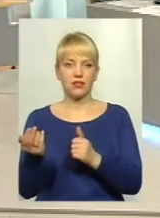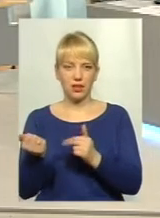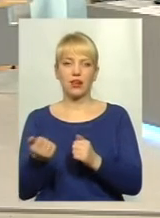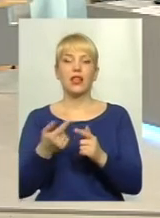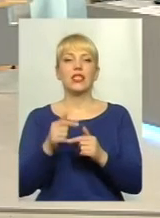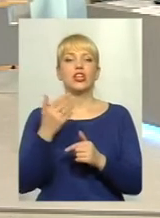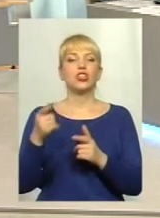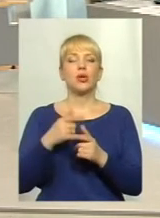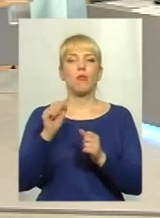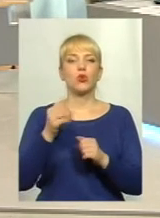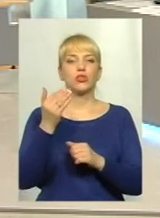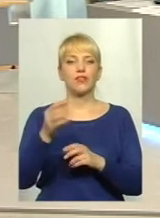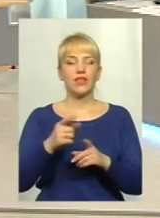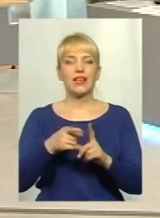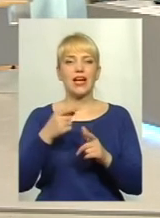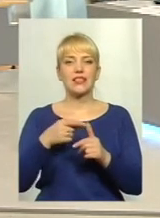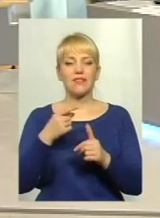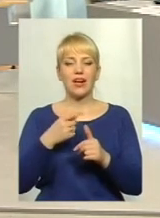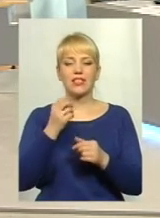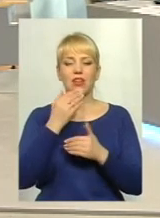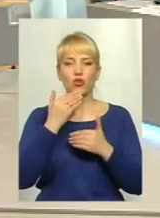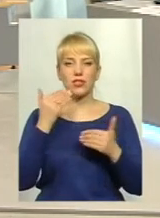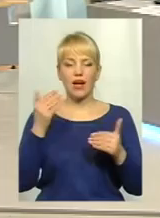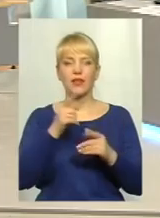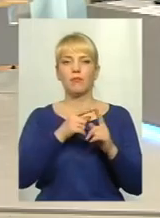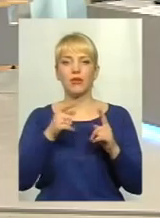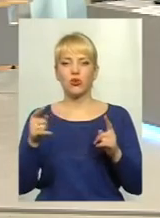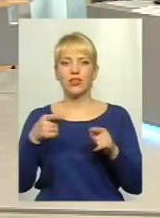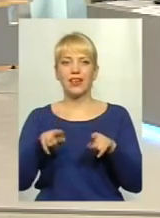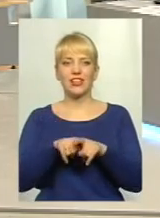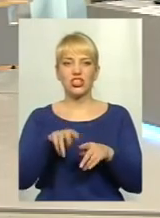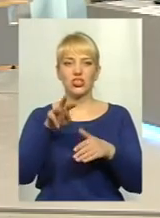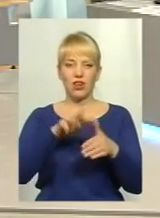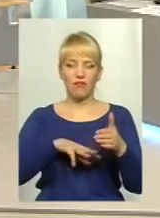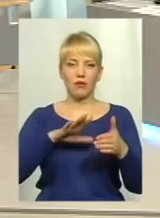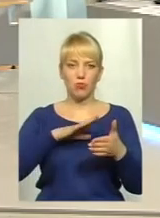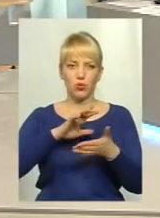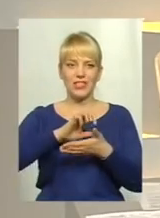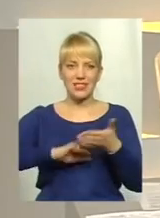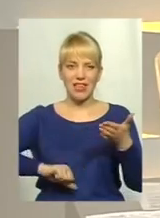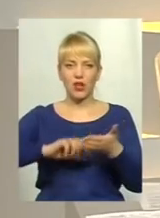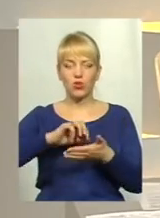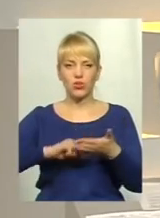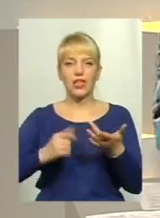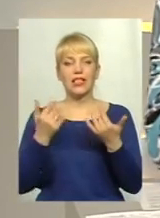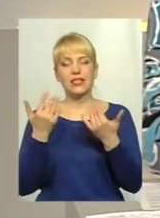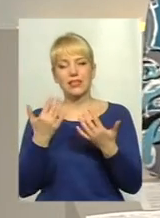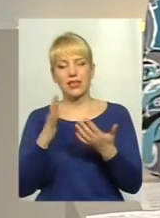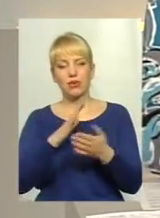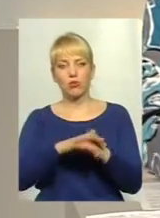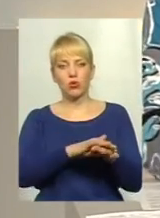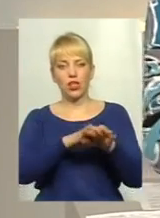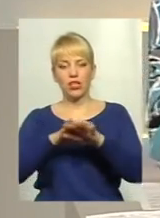період такі штрафи були стягнуті і скільки надійшло, скажімо, в місцеві бюджети